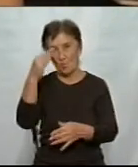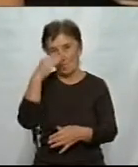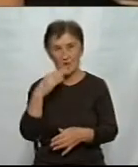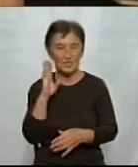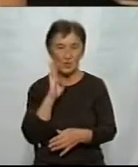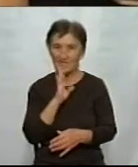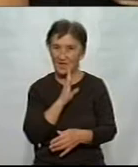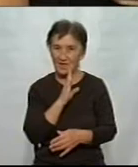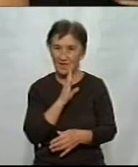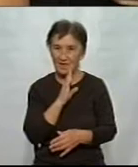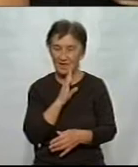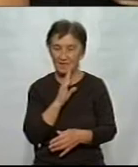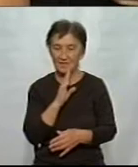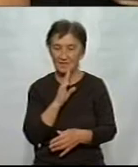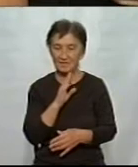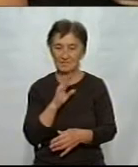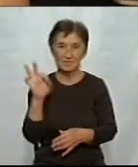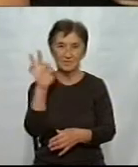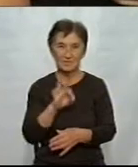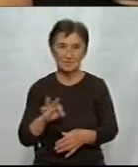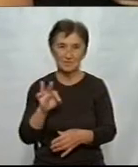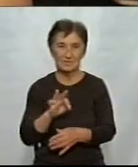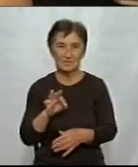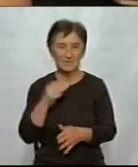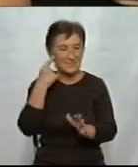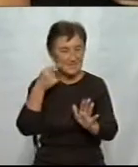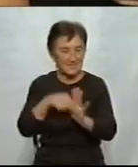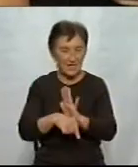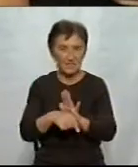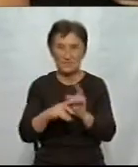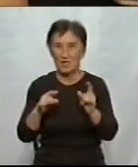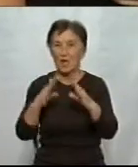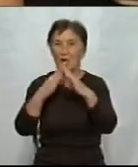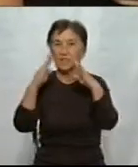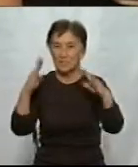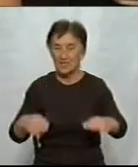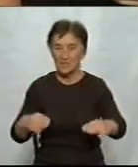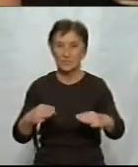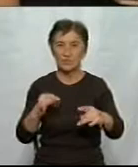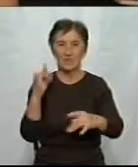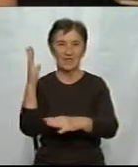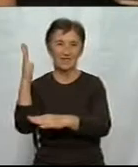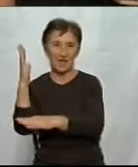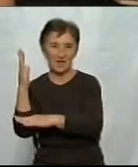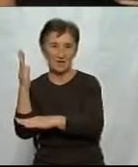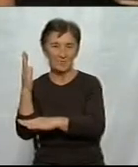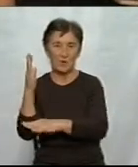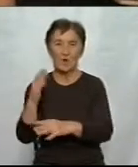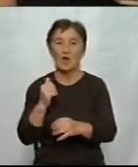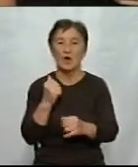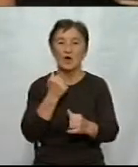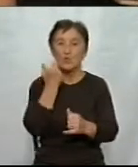моєму батькові. Картина про сенс буття. Будинок, дерево, людина. Про те, що все колись